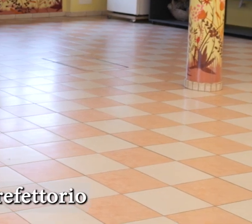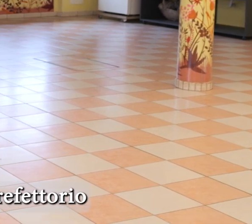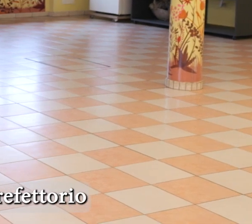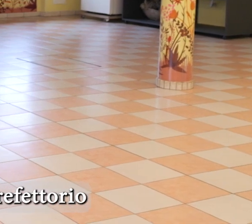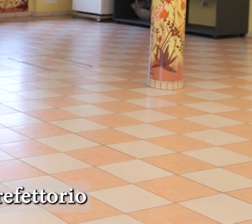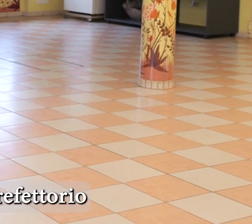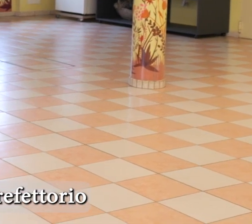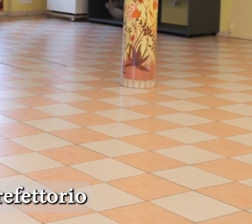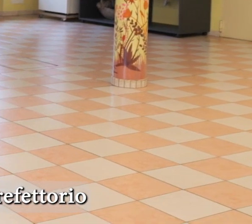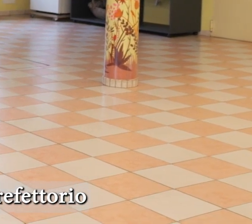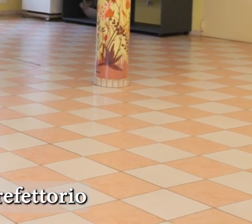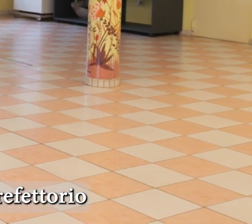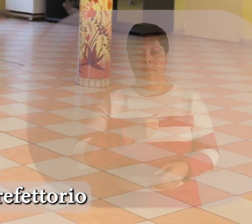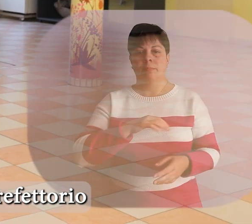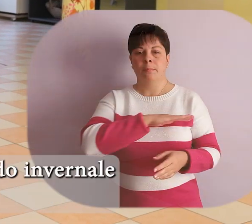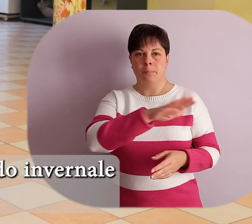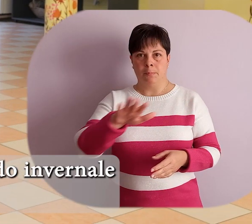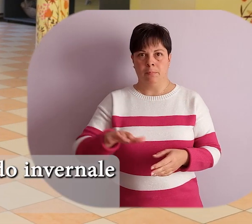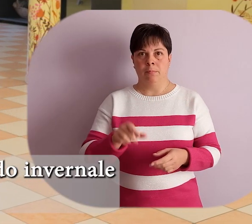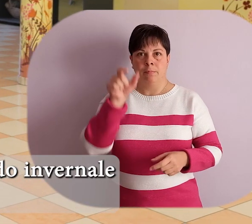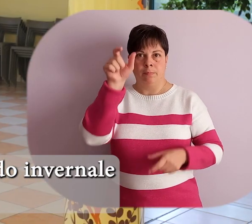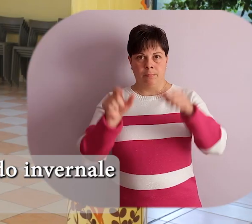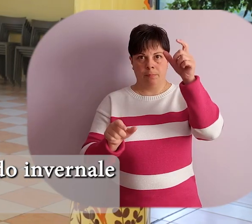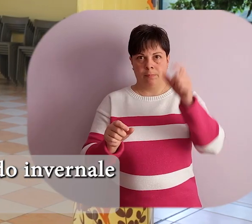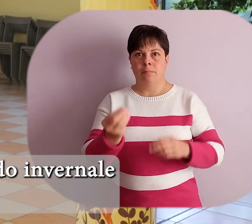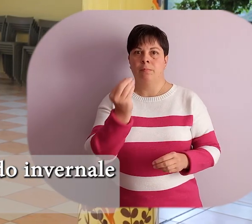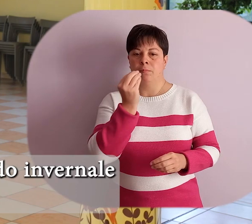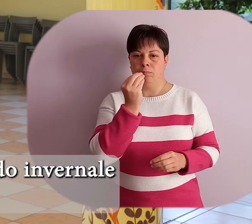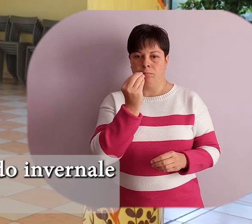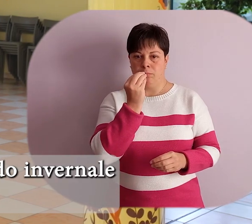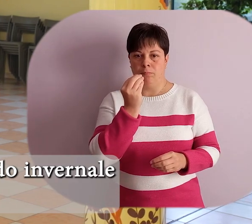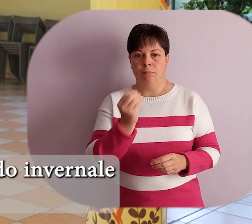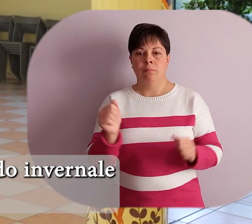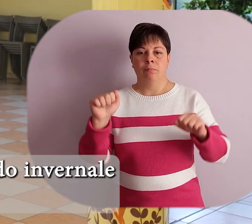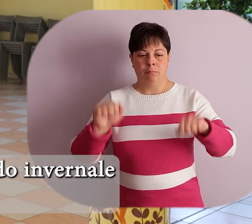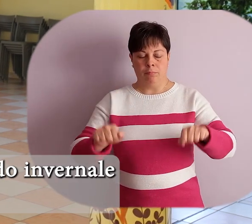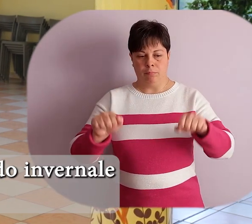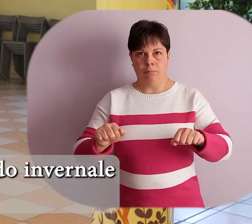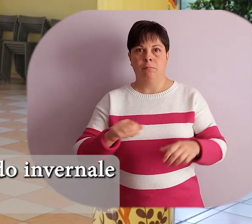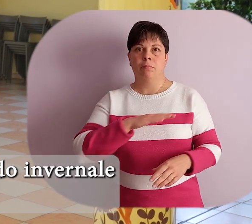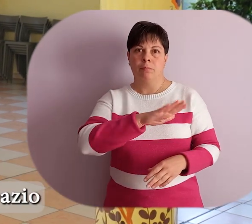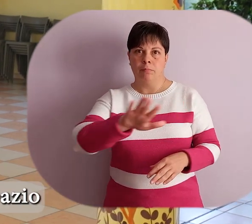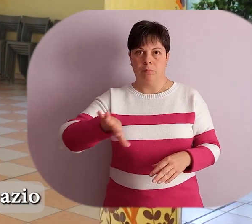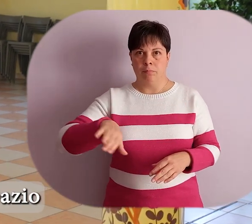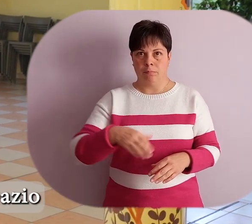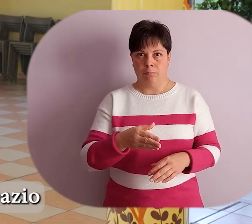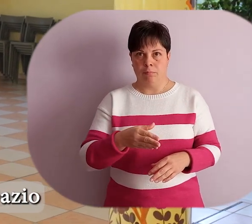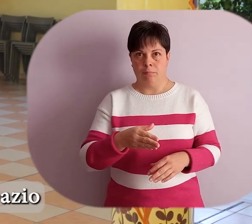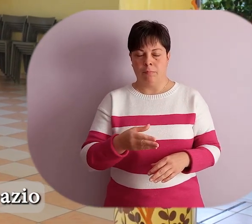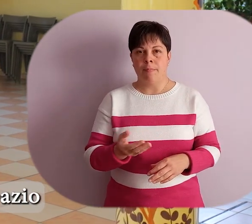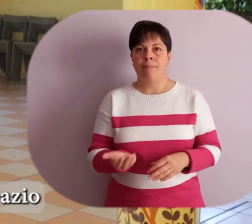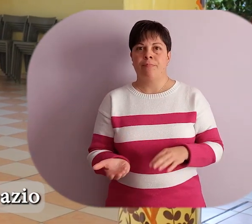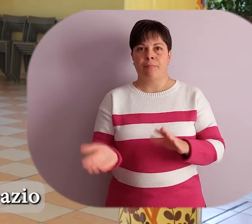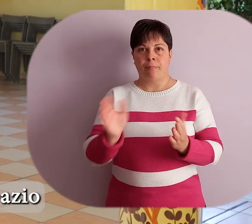Questo spazio, che è il nostro refettorio, è anche ricovero durante il periodo invernale per mangiare, ma è anche